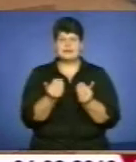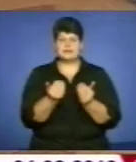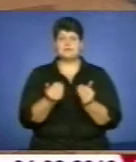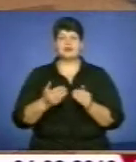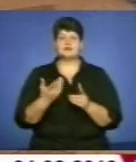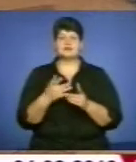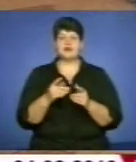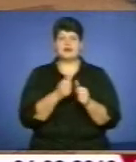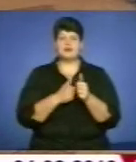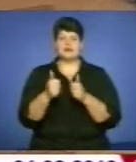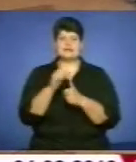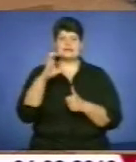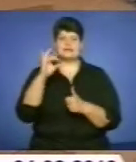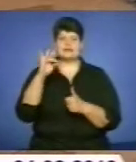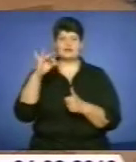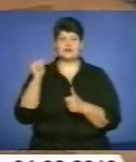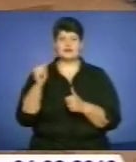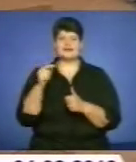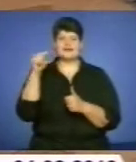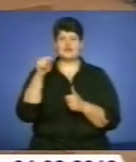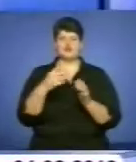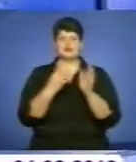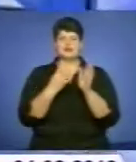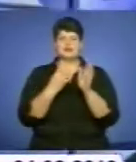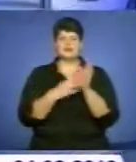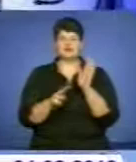Сиротюк, який набрав 1098 голосів.